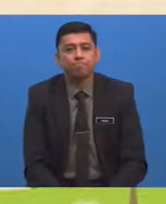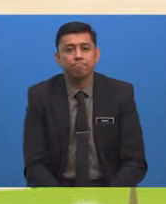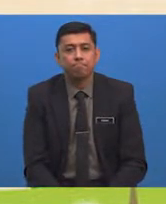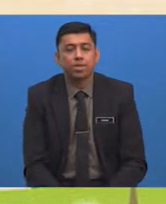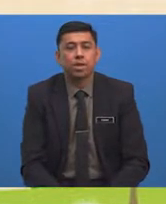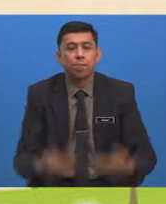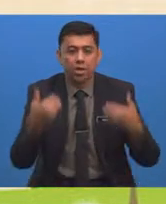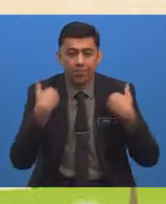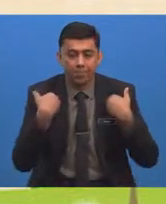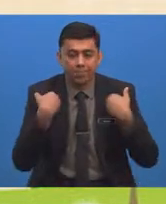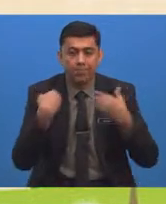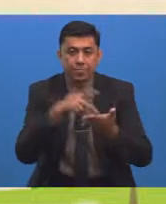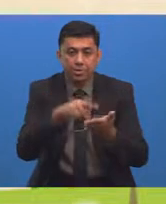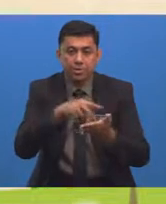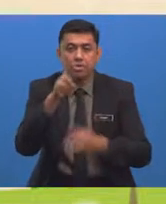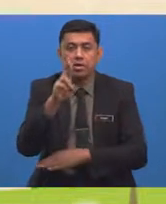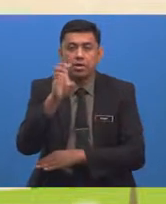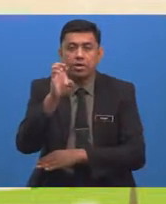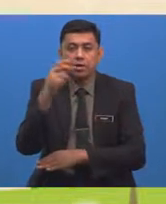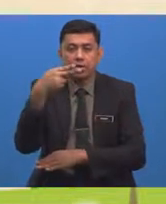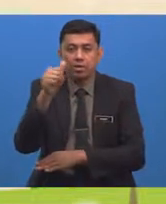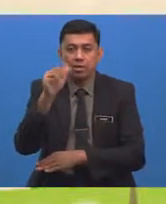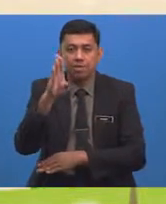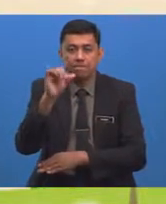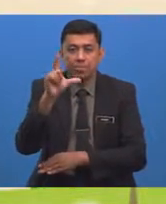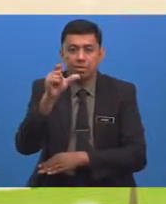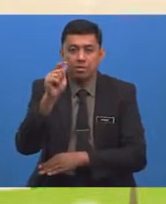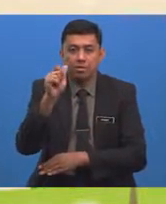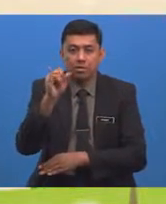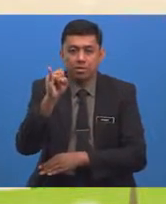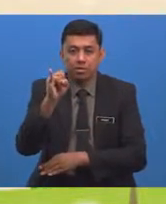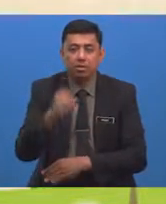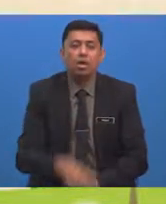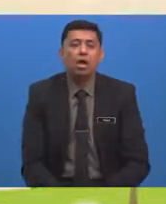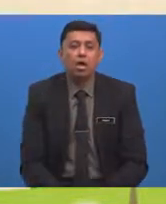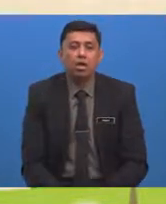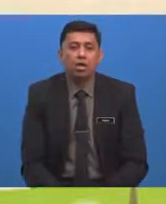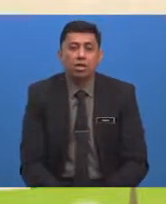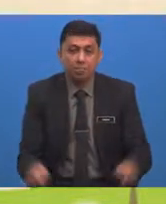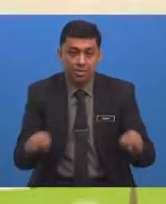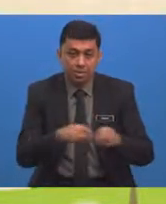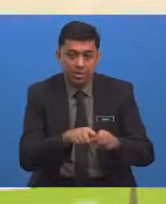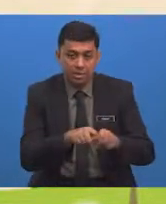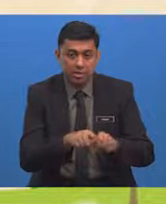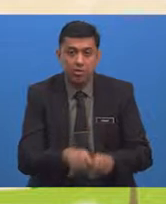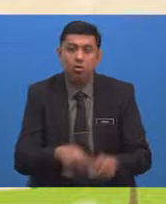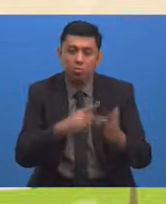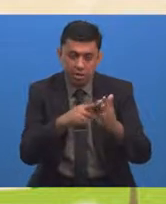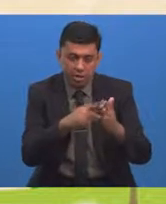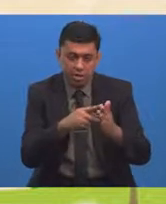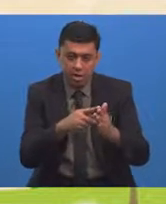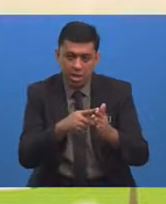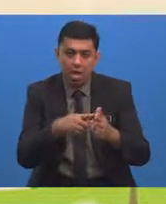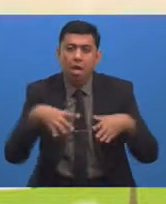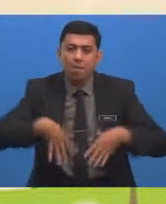Memujudkan Pusat Rehabilitasi Atau Konserwasi Seperti Pusat